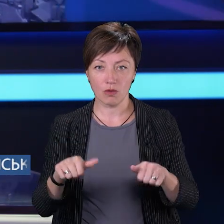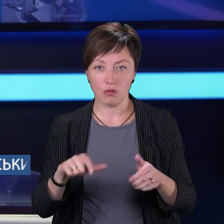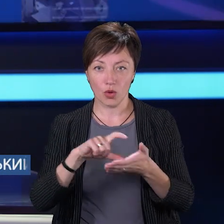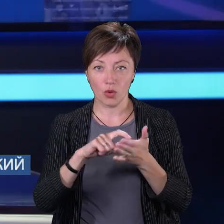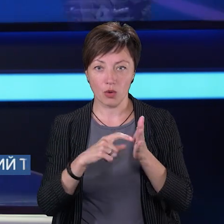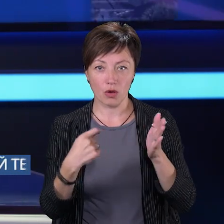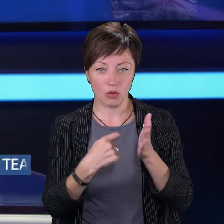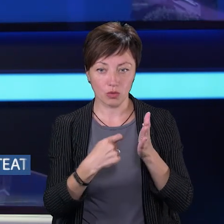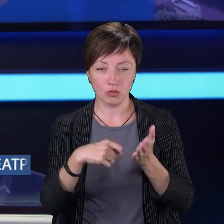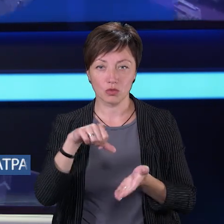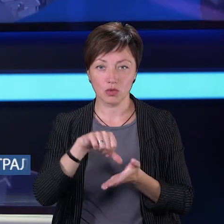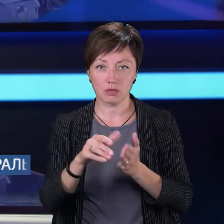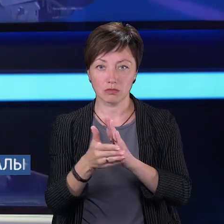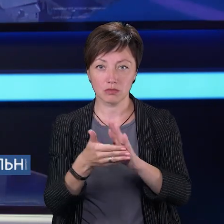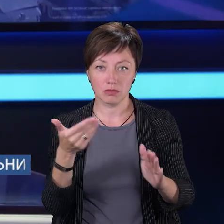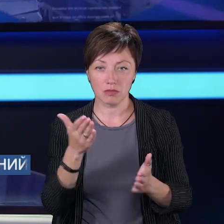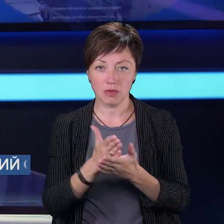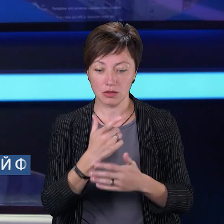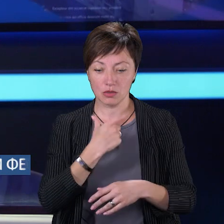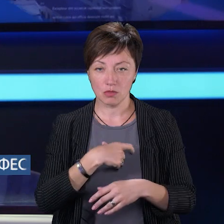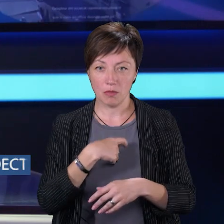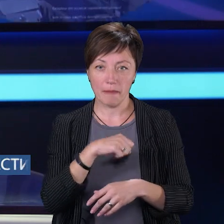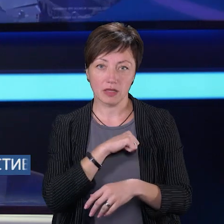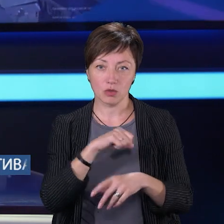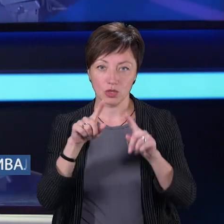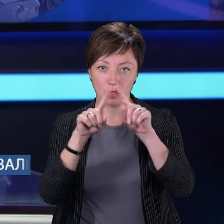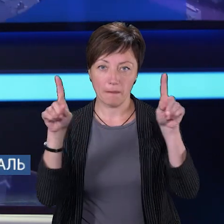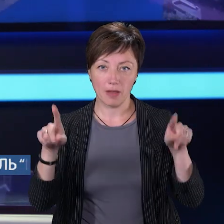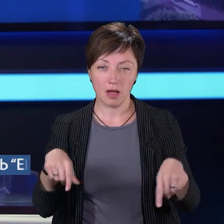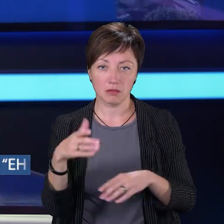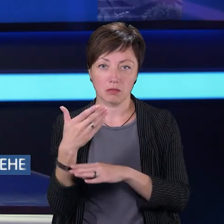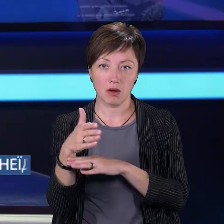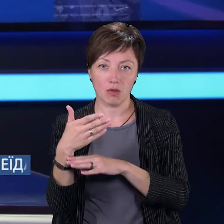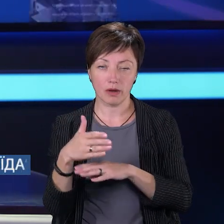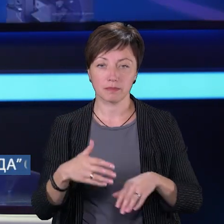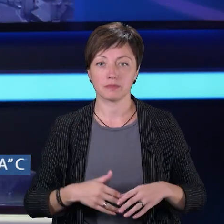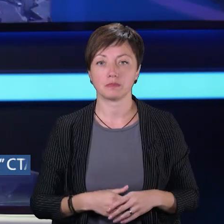-кодом. Учасників закликають мати з собою патріотичні плакати та прапори.